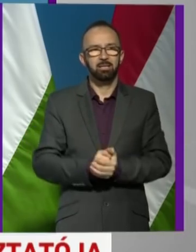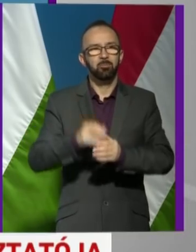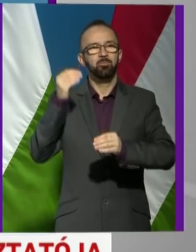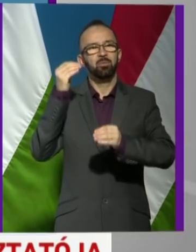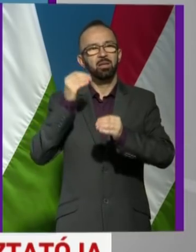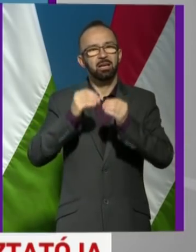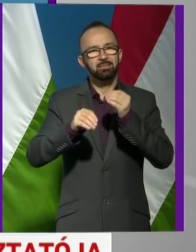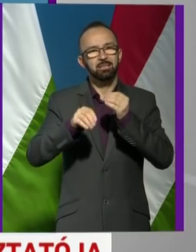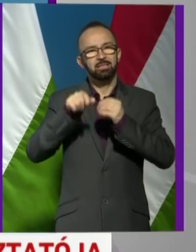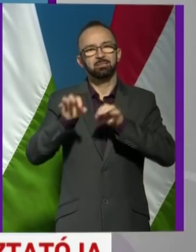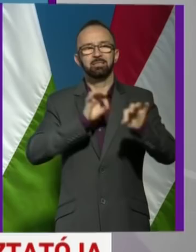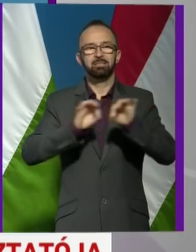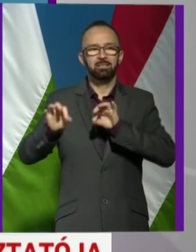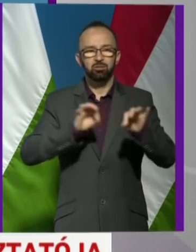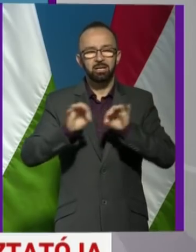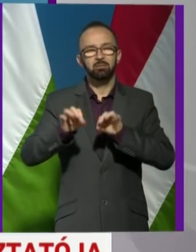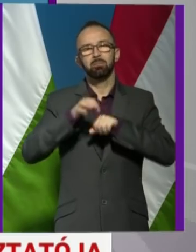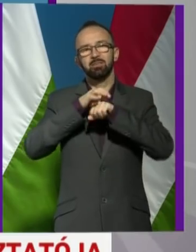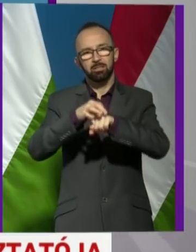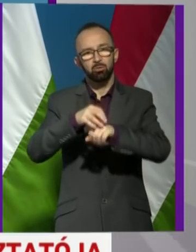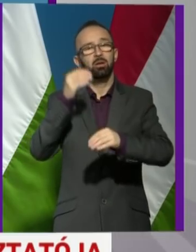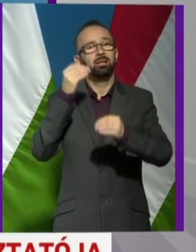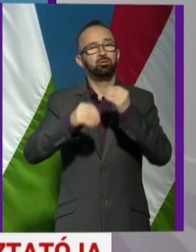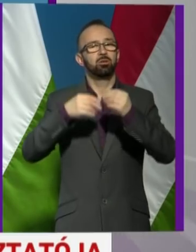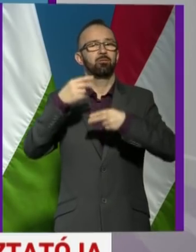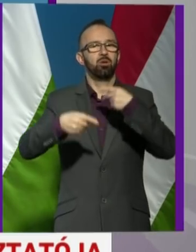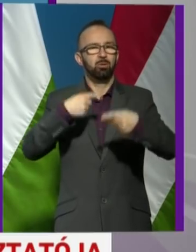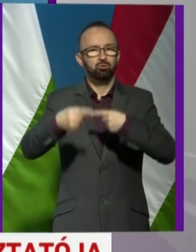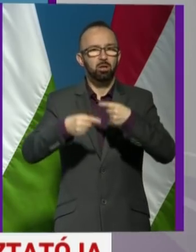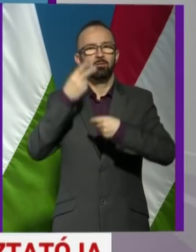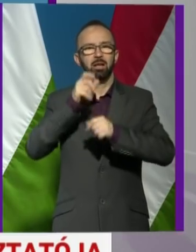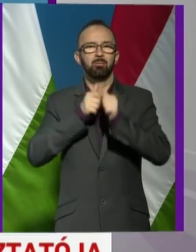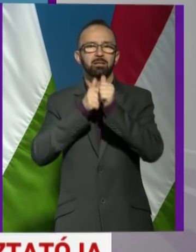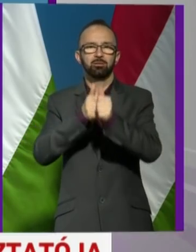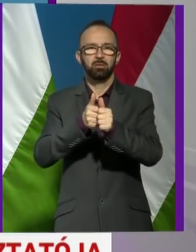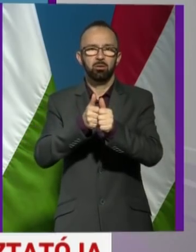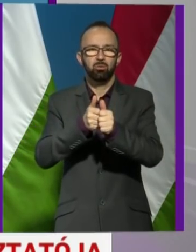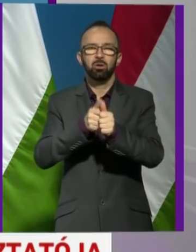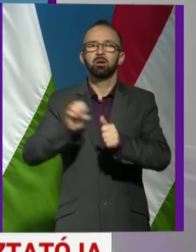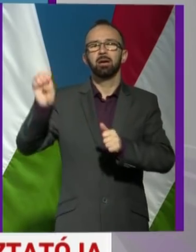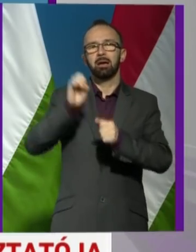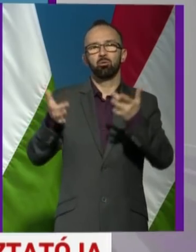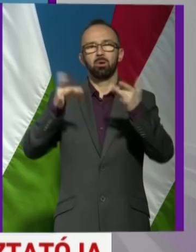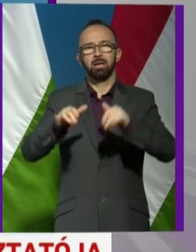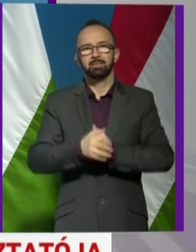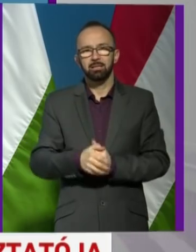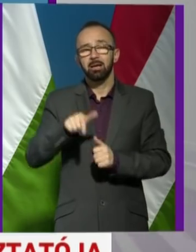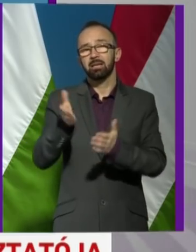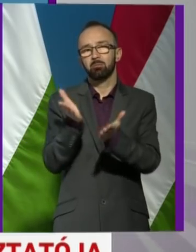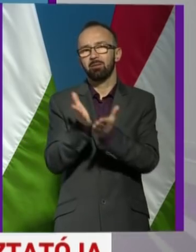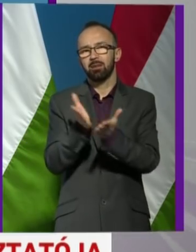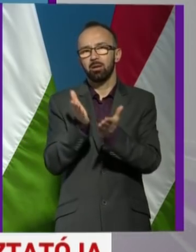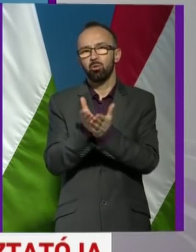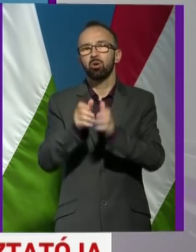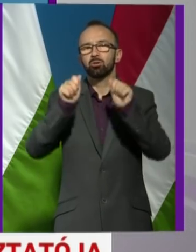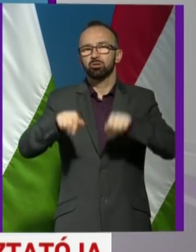ezért vezetjük be ezeket az intézkedéseket, és ezért folyamatosan figyelemmel kísérjük az európai helyzetet, és ennek megfelelő